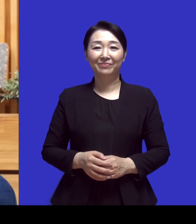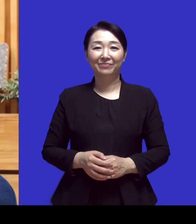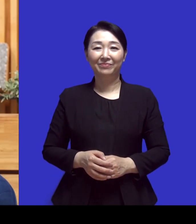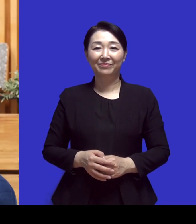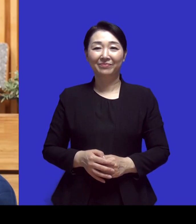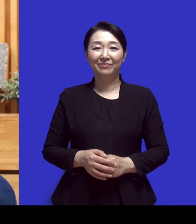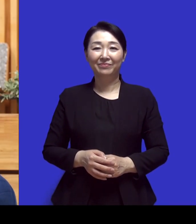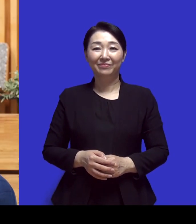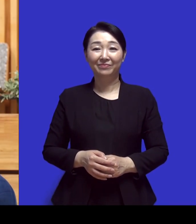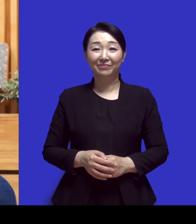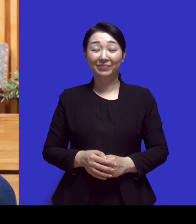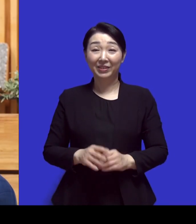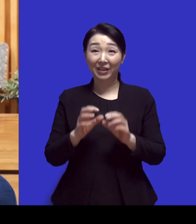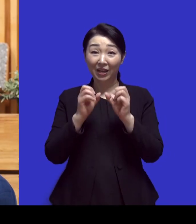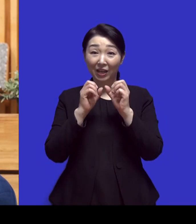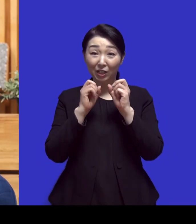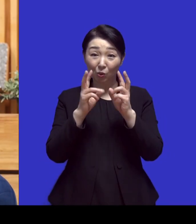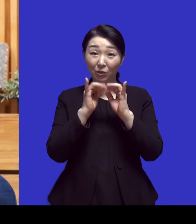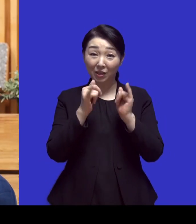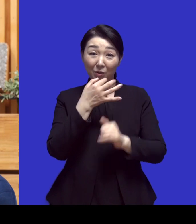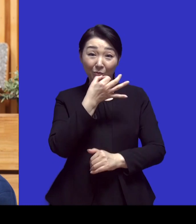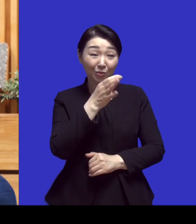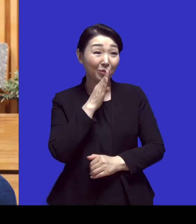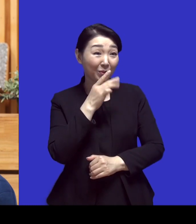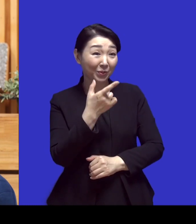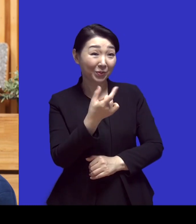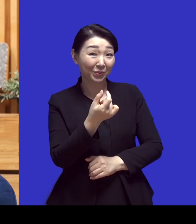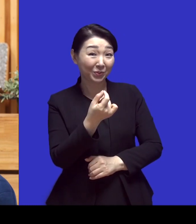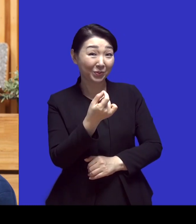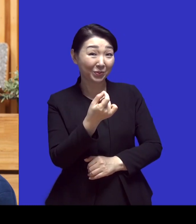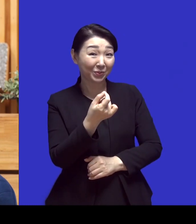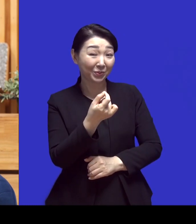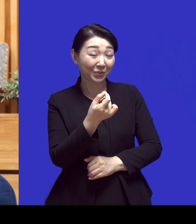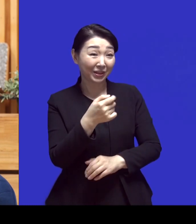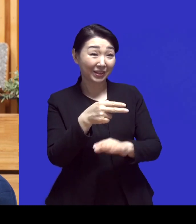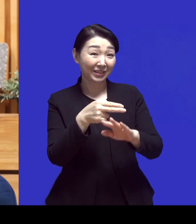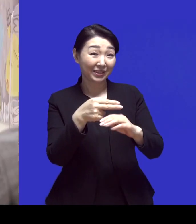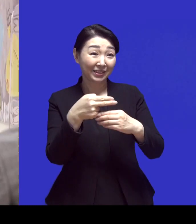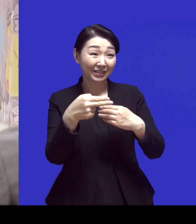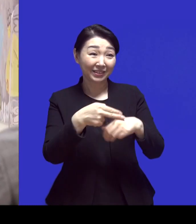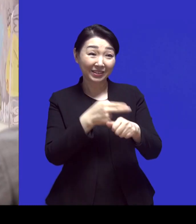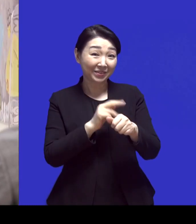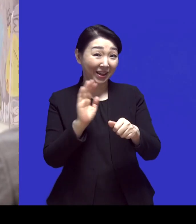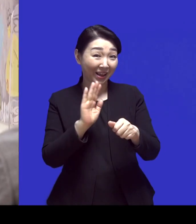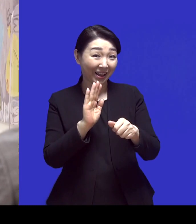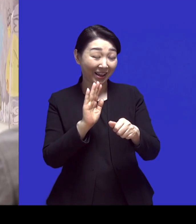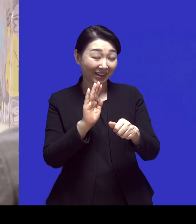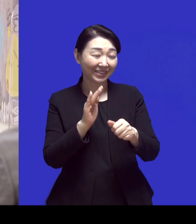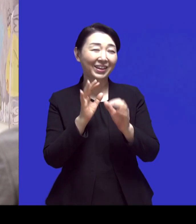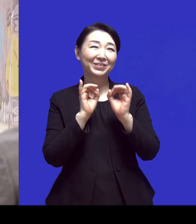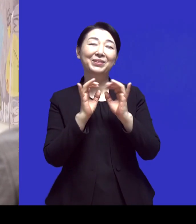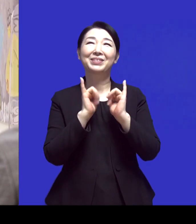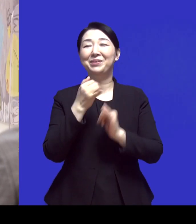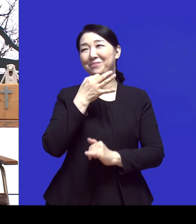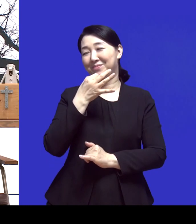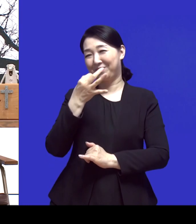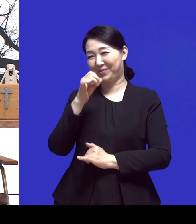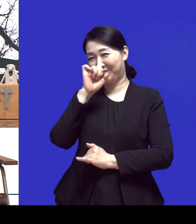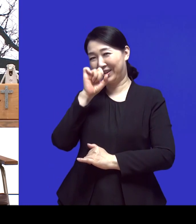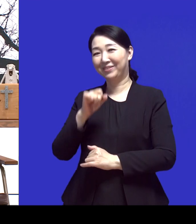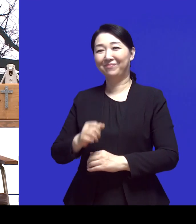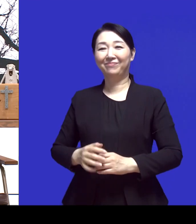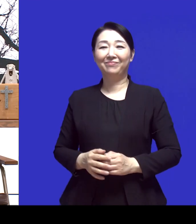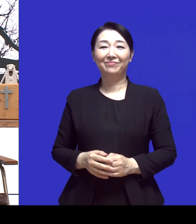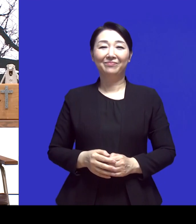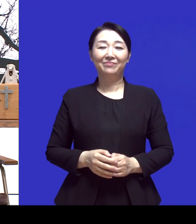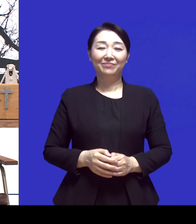저희가 선교사님으로 부르는 게 낫겠죠 네 의사선생님보다는 어떠세요 네 선교사님이라고 불러주시면 좋을 것 같습니다